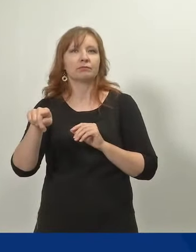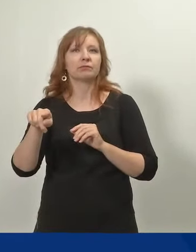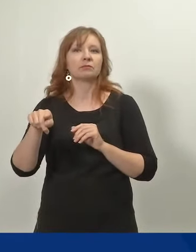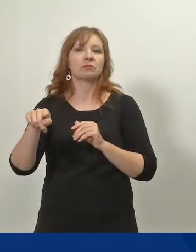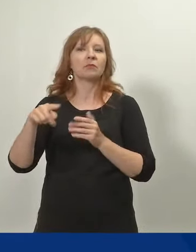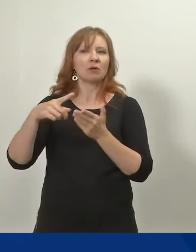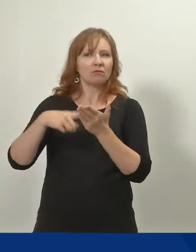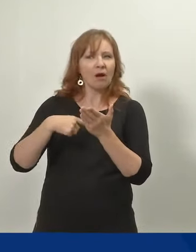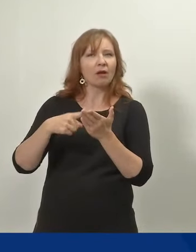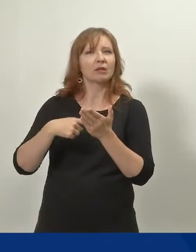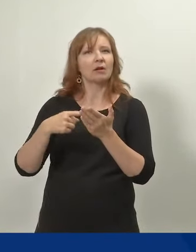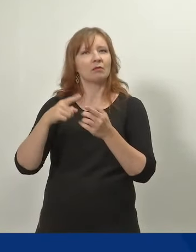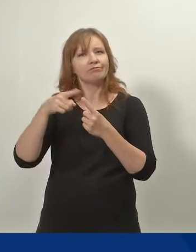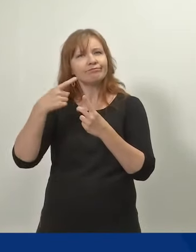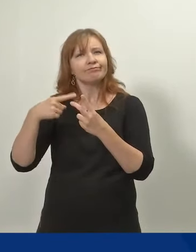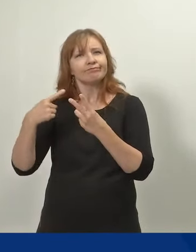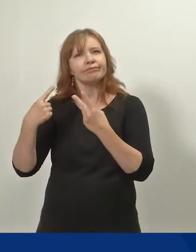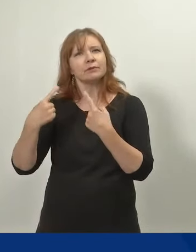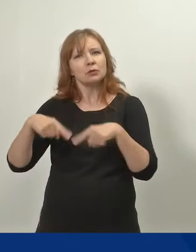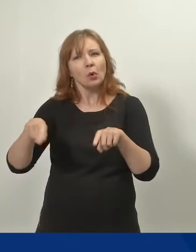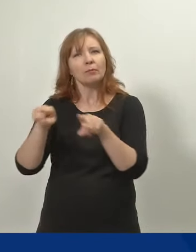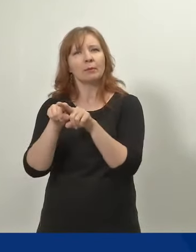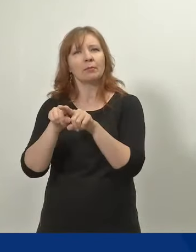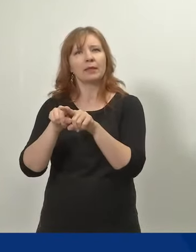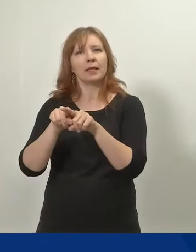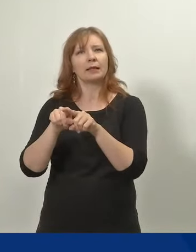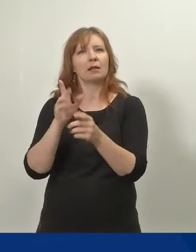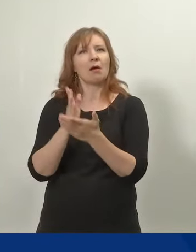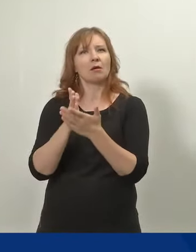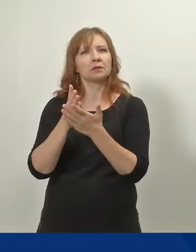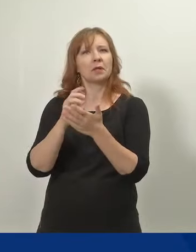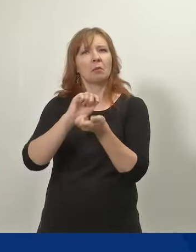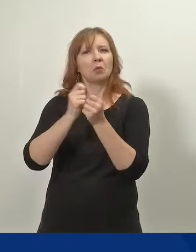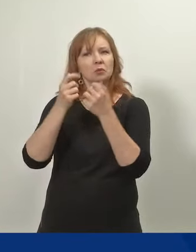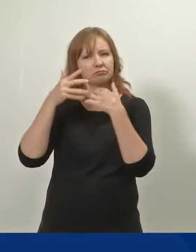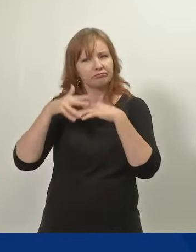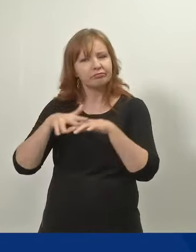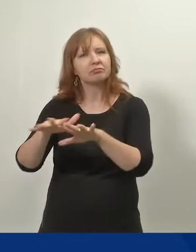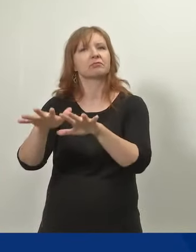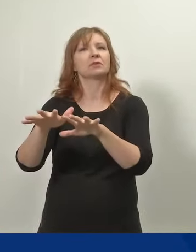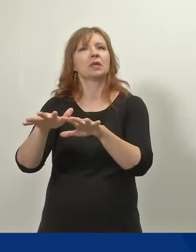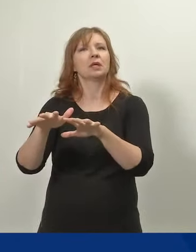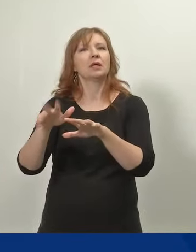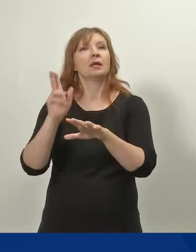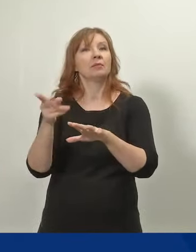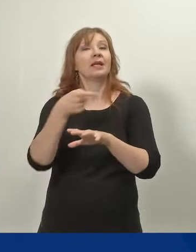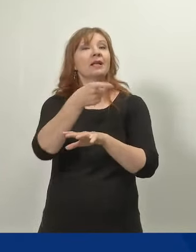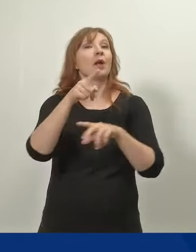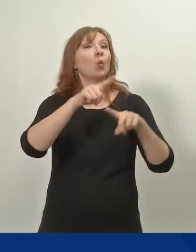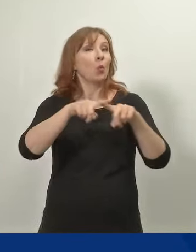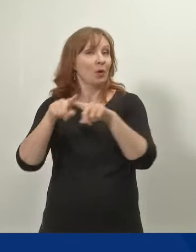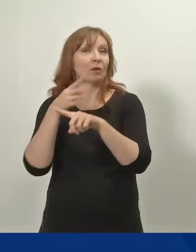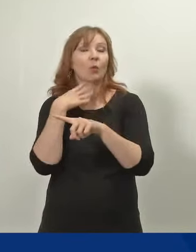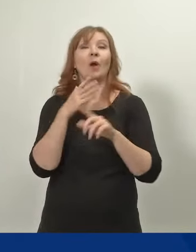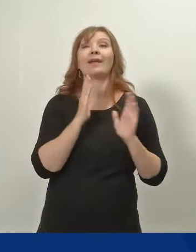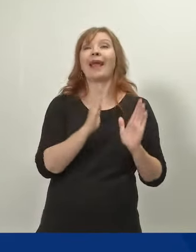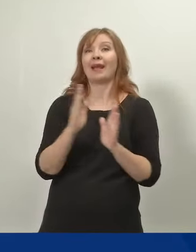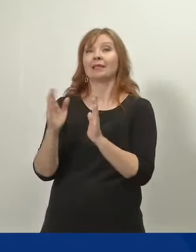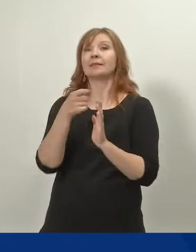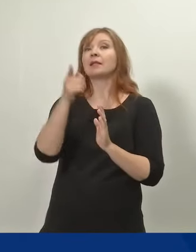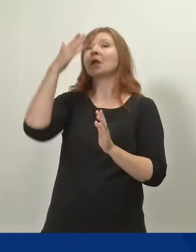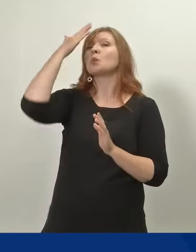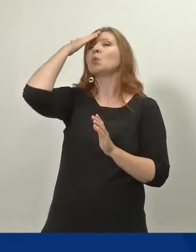paljon toimenpiteitä siihen jalkauttamiseen, jotta sitten kunnissa, jotka järjestävät varhaiskasvatusta, niin tunnetaan tämä uusi